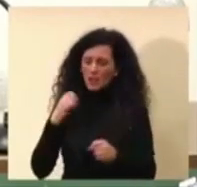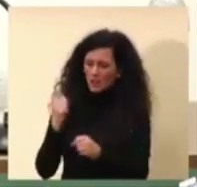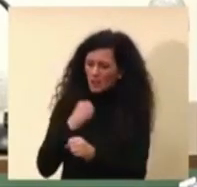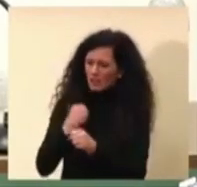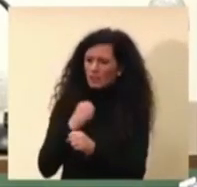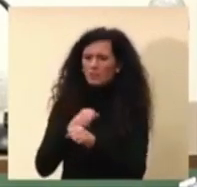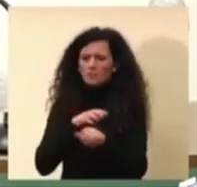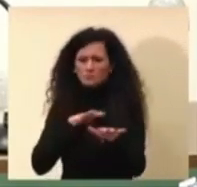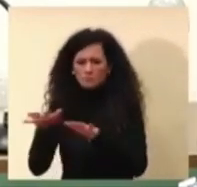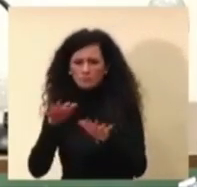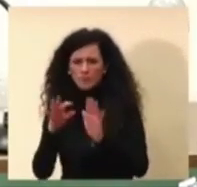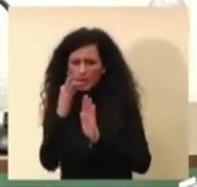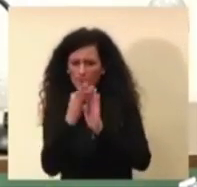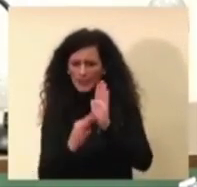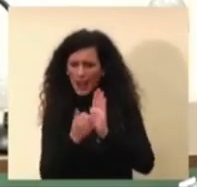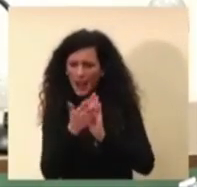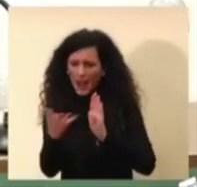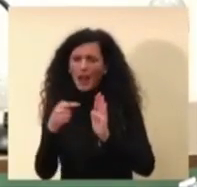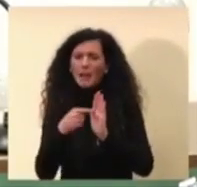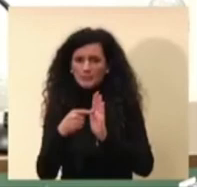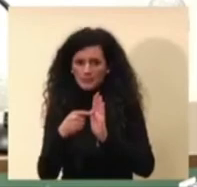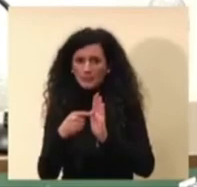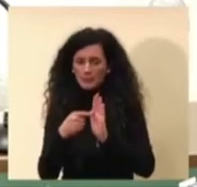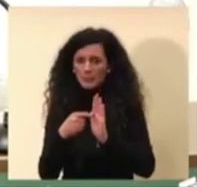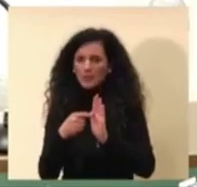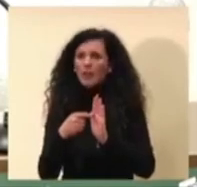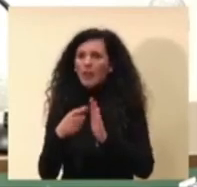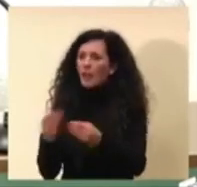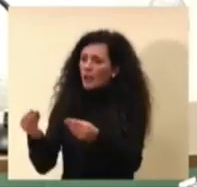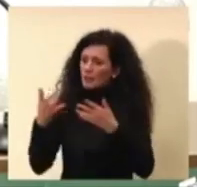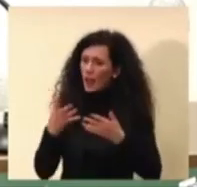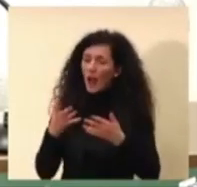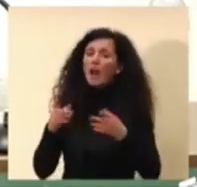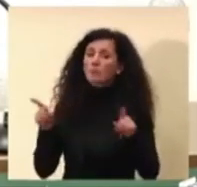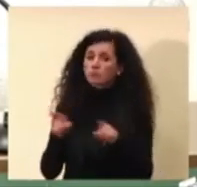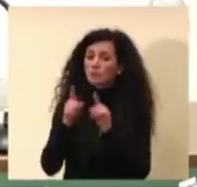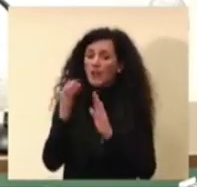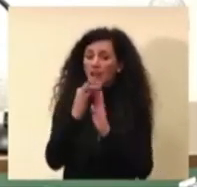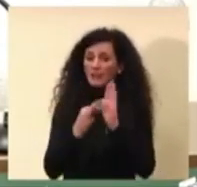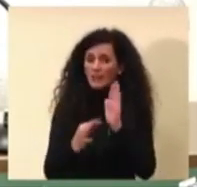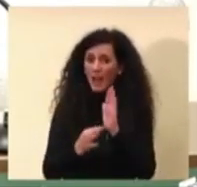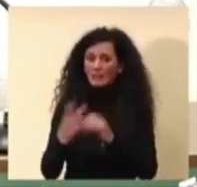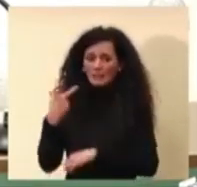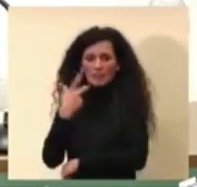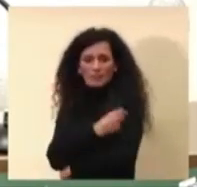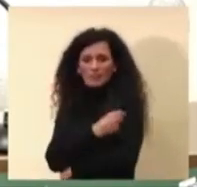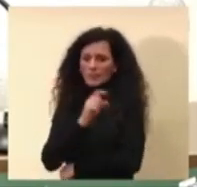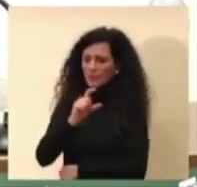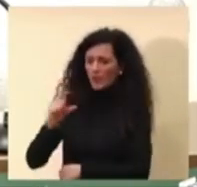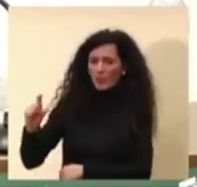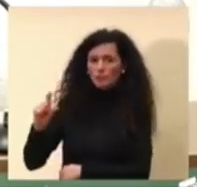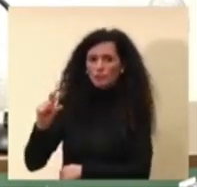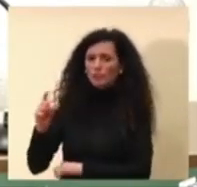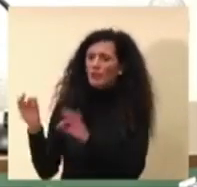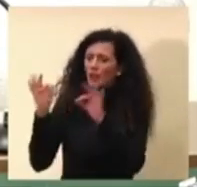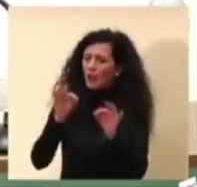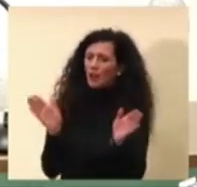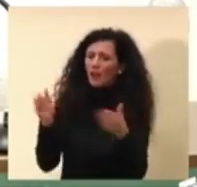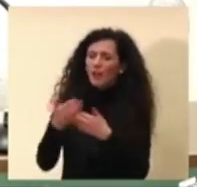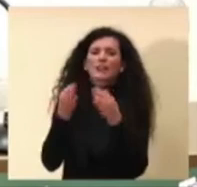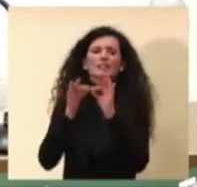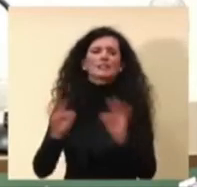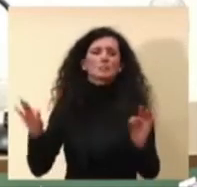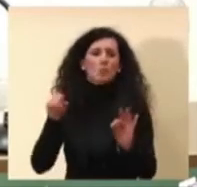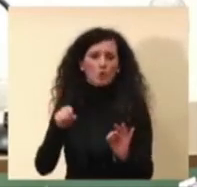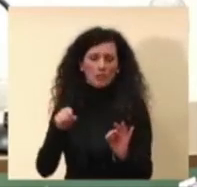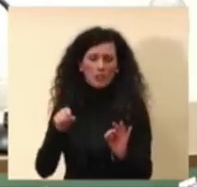garantire la somministrazione delle dosi che vengono a essere ricevute quindi è ovvio che